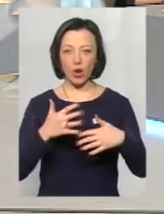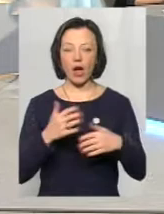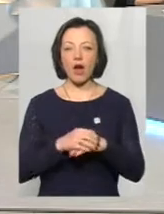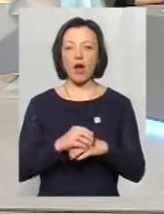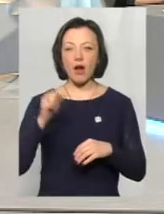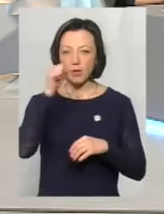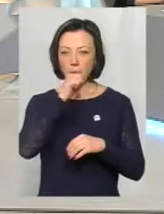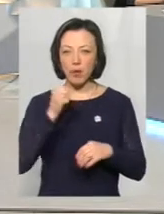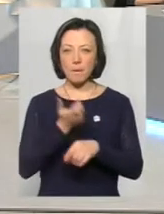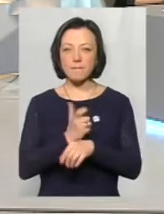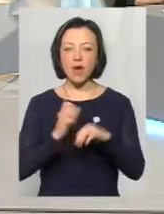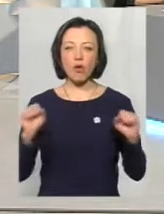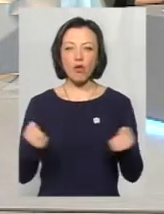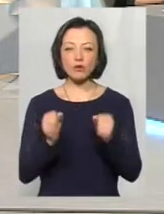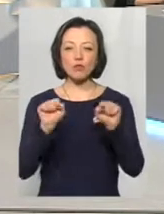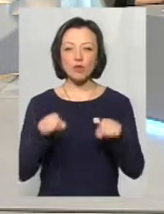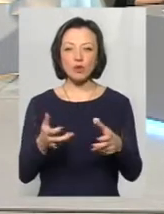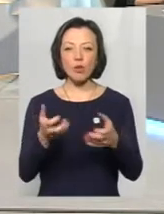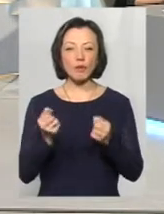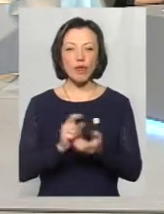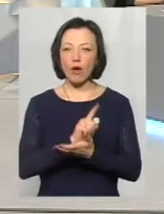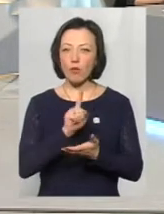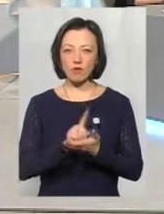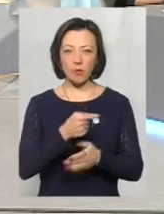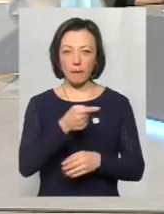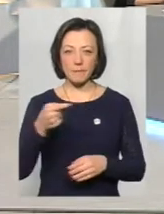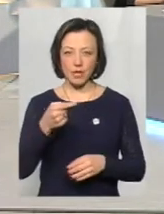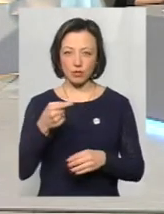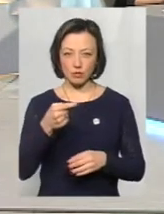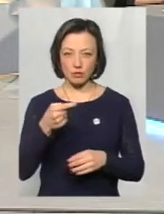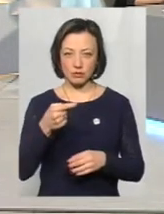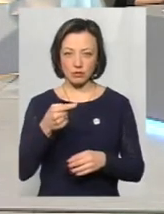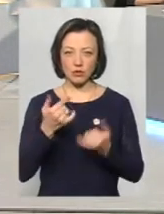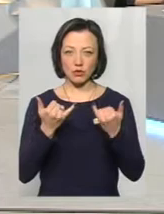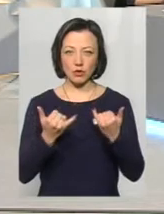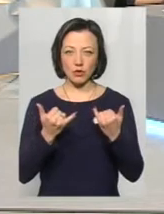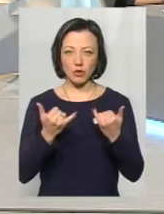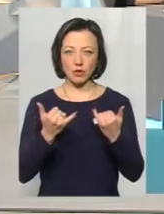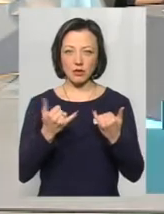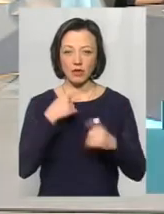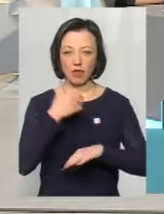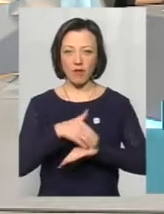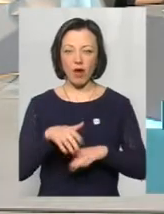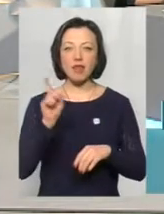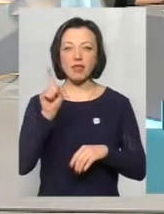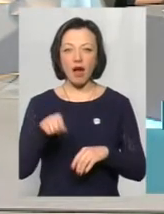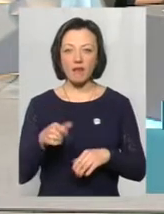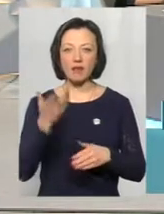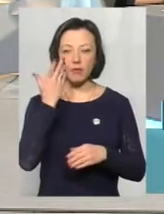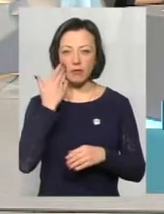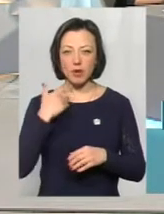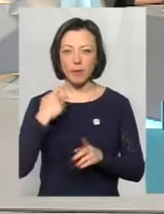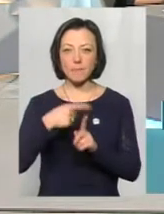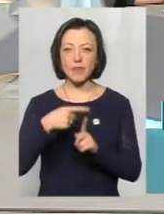Відмороження, переохолодження можна отримати не обов'язково при мінусовій температурі, як в нас є сьогодні на вулиці, а навіть при